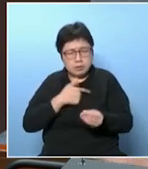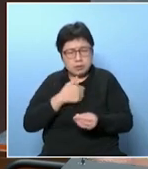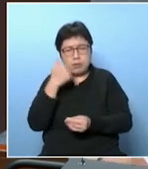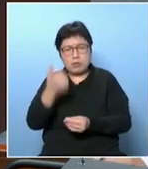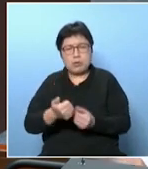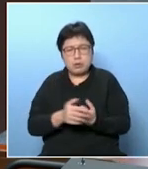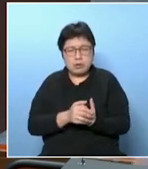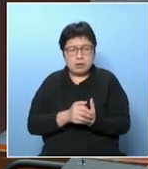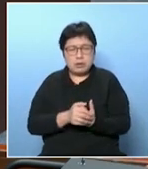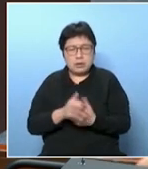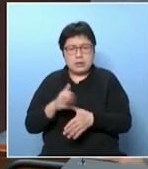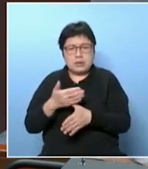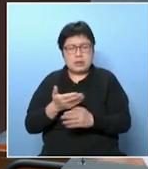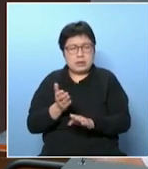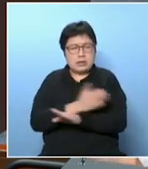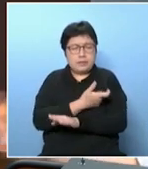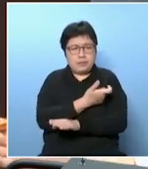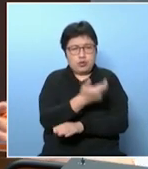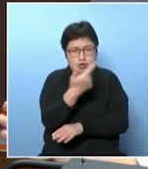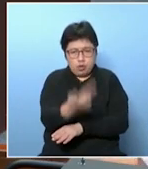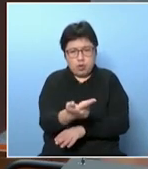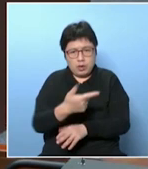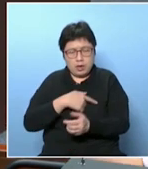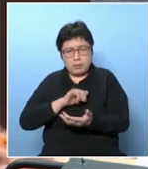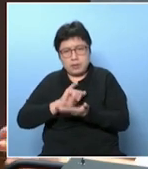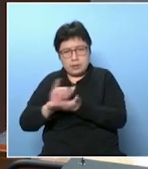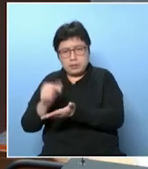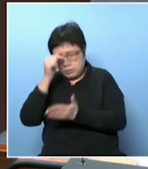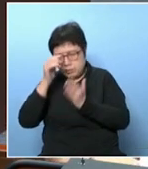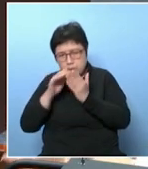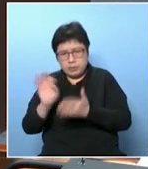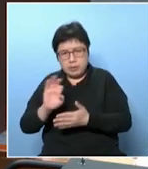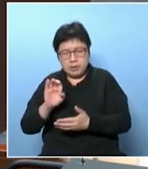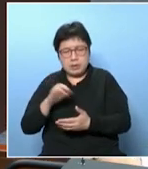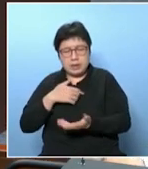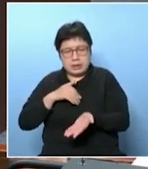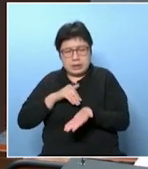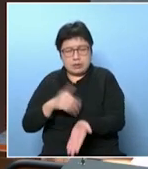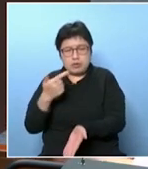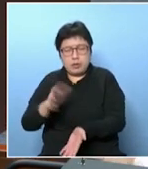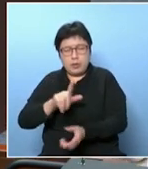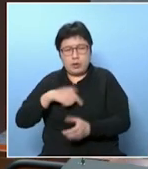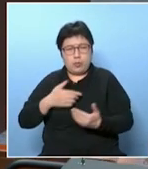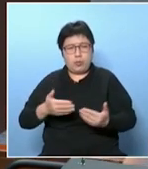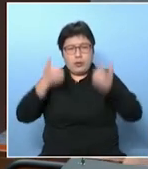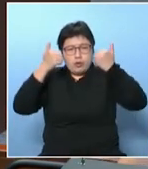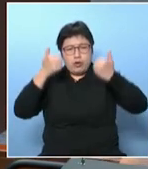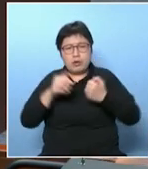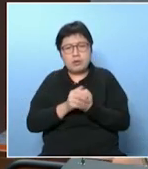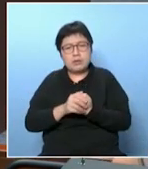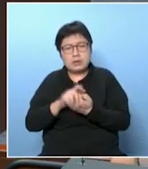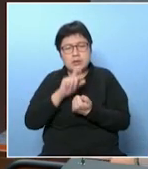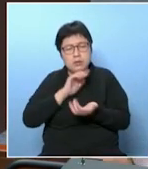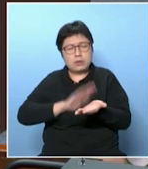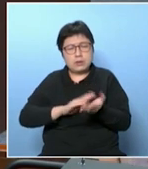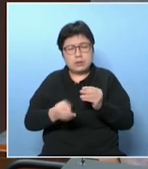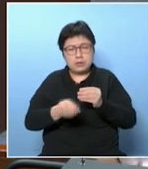得而因為前面給多了但是後面她沒有入院沒有用一個重的治療我們其實是賺了的其實是不是都要透過